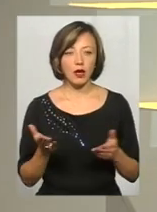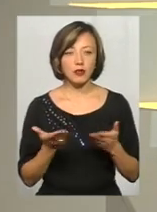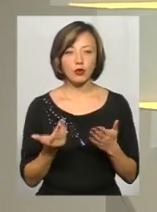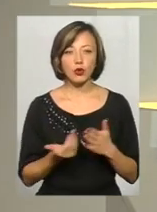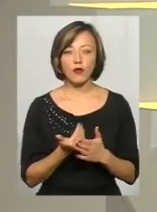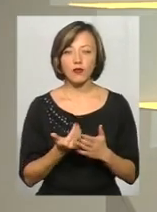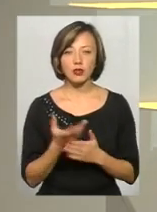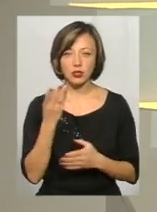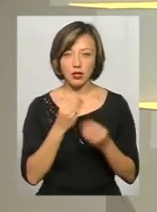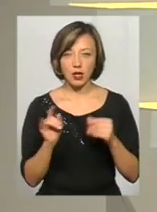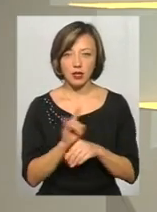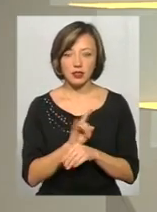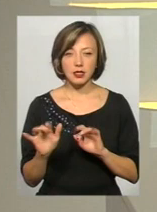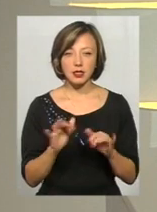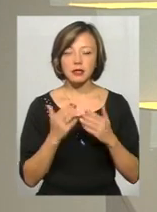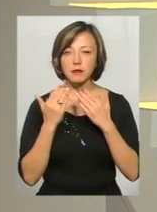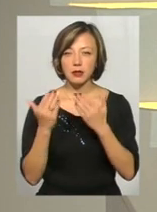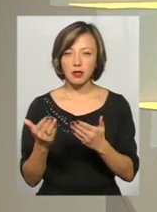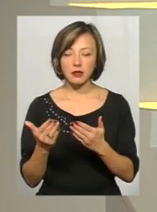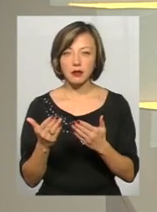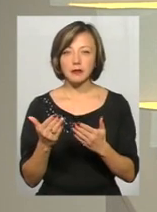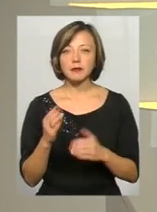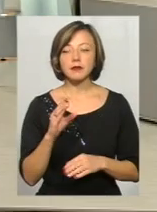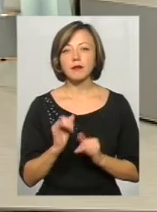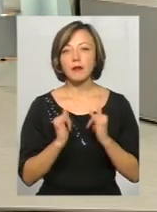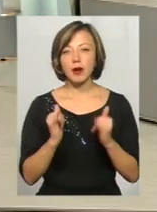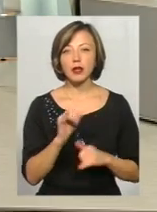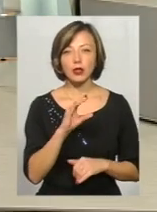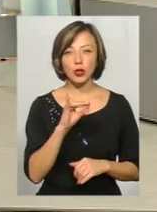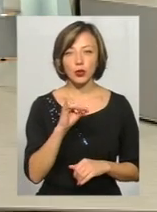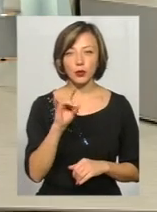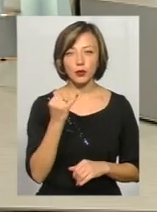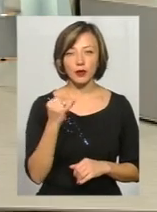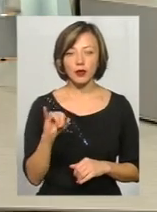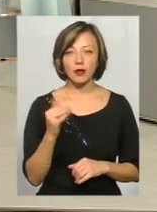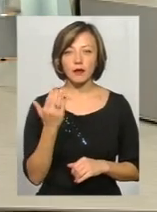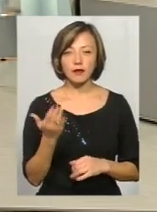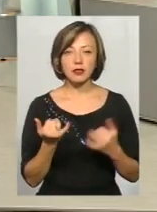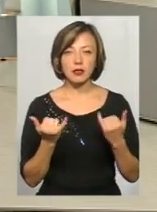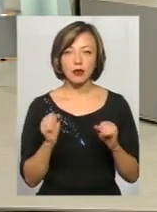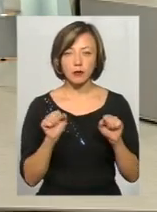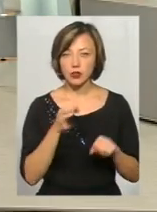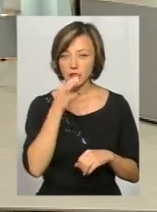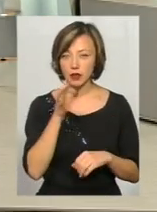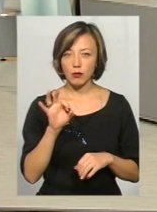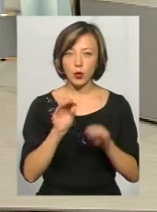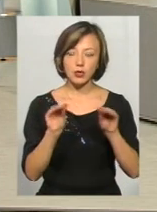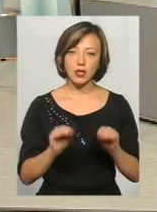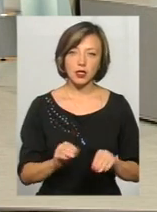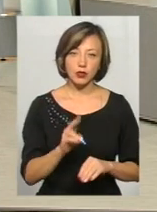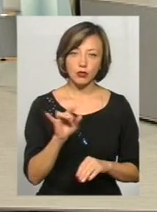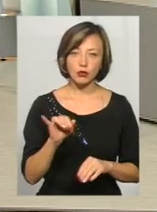нові шахрайські дії хочу запитати також пана Юрія. Зараз ви можете сказати про статистику, чи